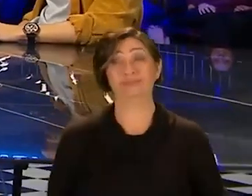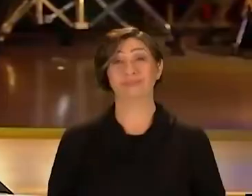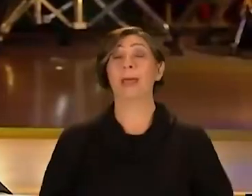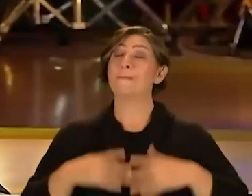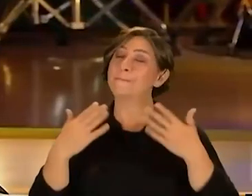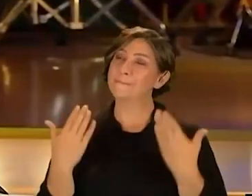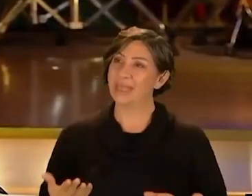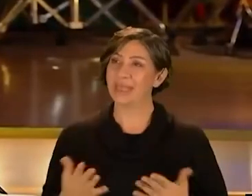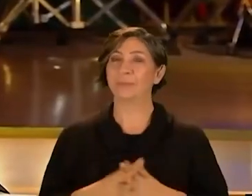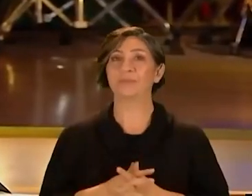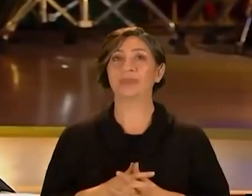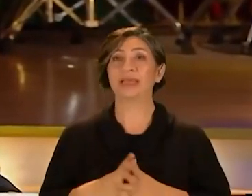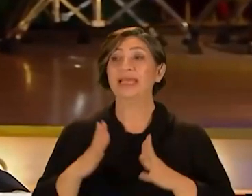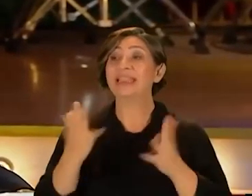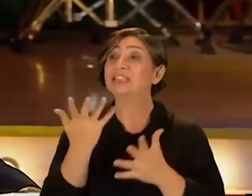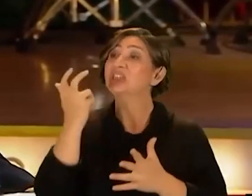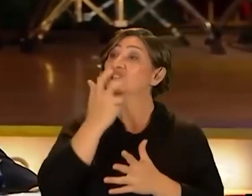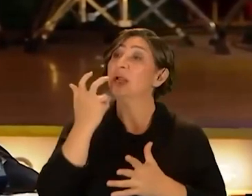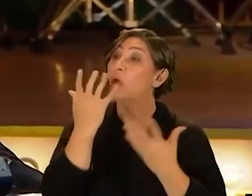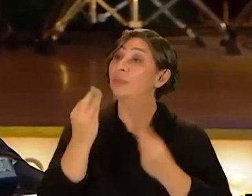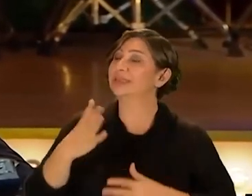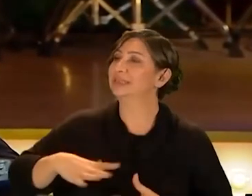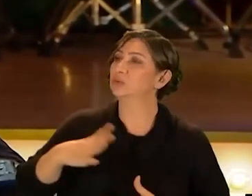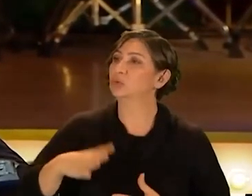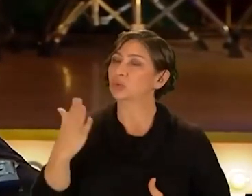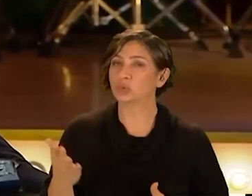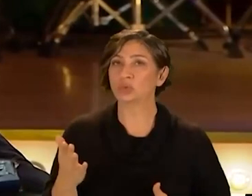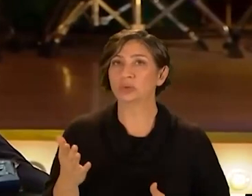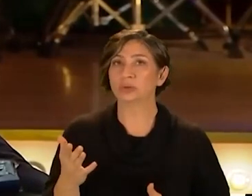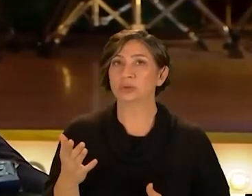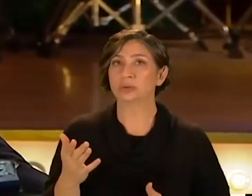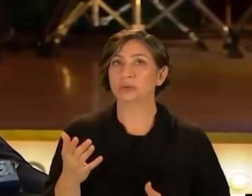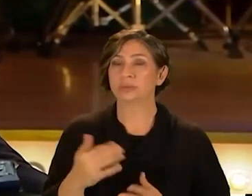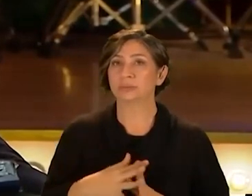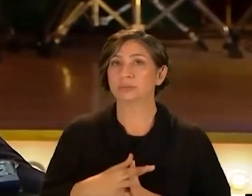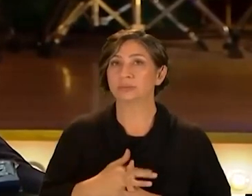Peki Nasıl şarkıların olmasını istiyorsun? Yani